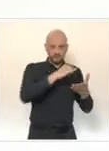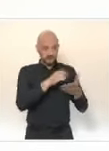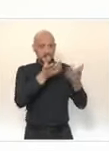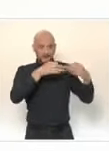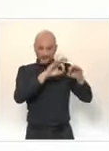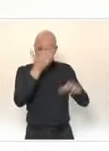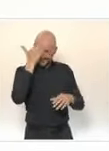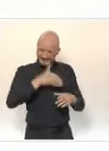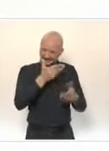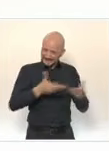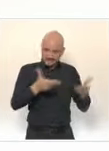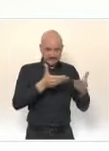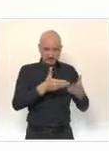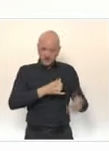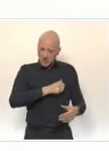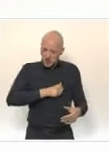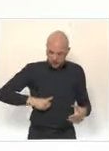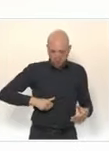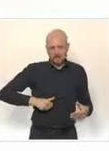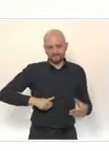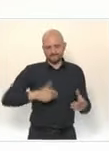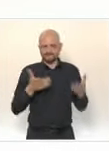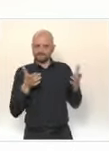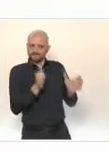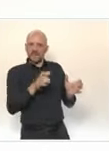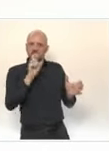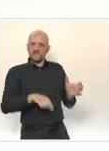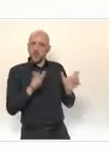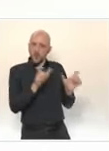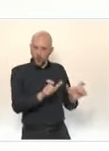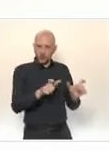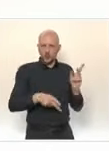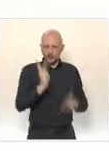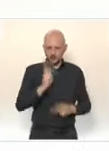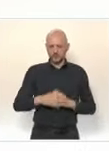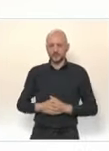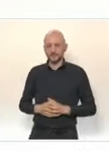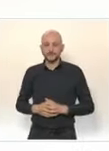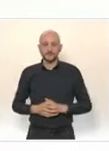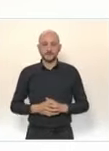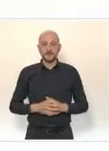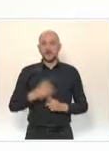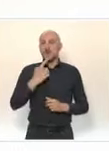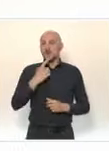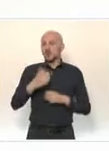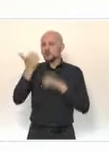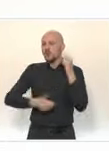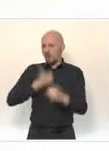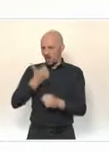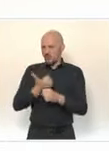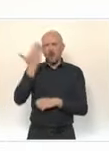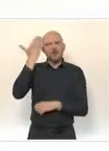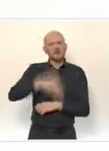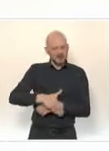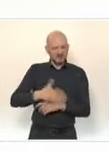situation sanitaire à haut risque. Depuis un an maintenant, je vous rappelle qu'on ne peut rentrer en France, en provenance d'un pays